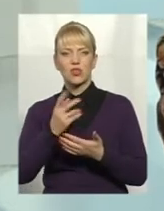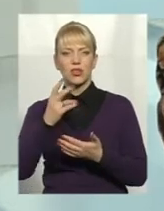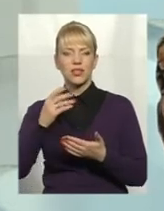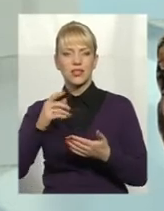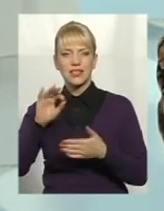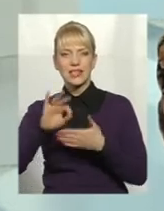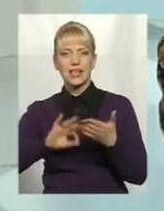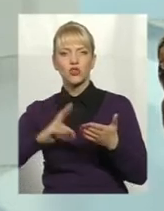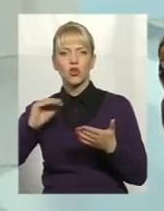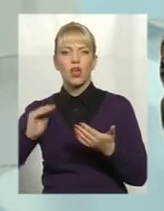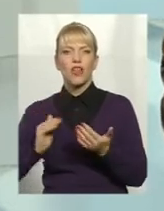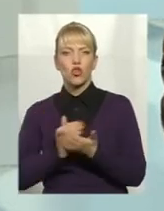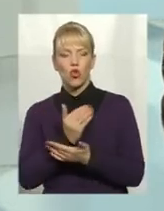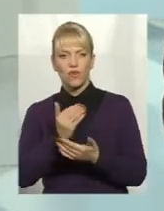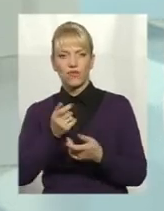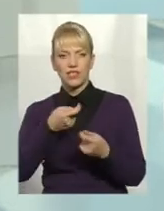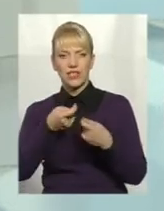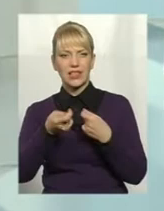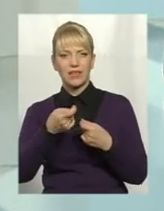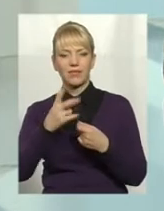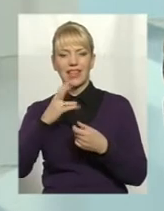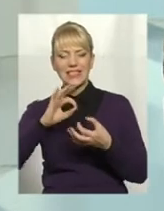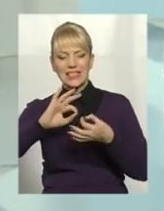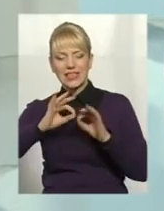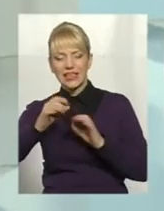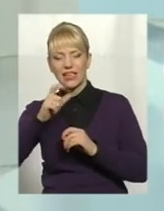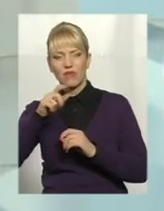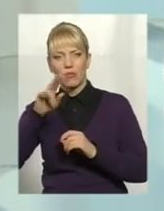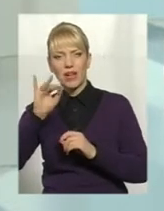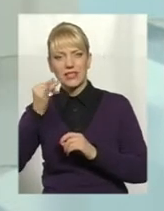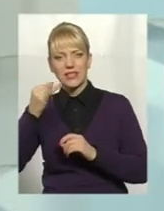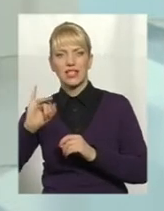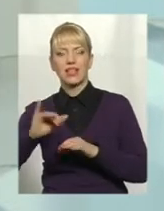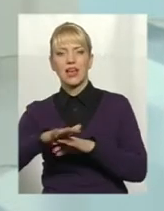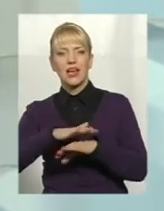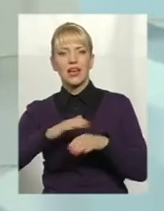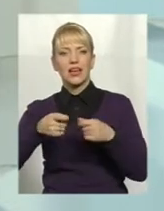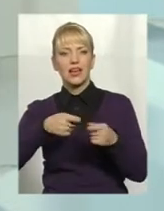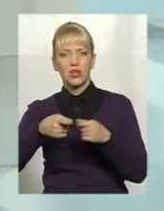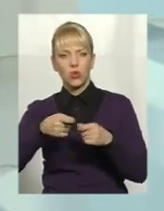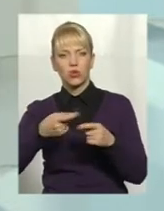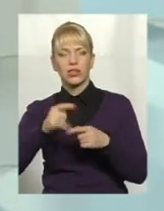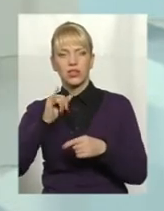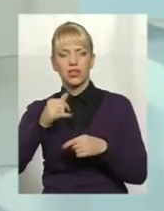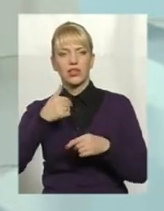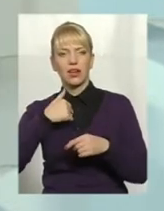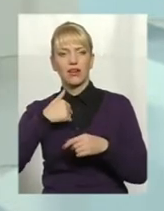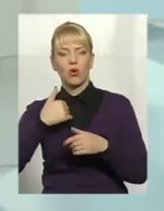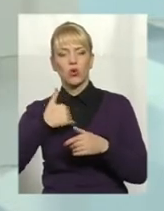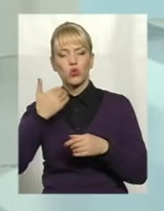на складний європейський ринок. І в цьому плані я хочу нагадати